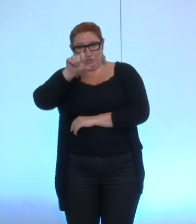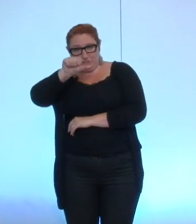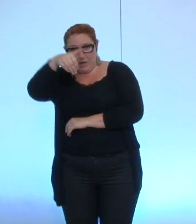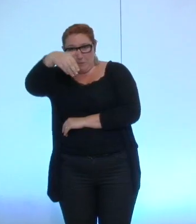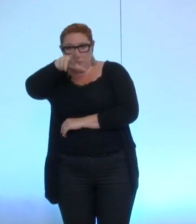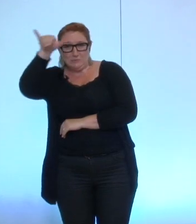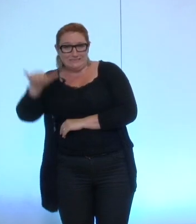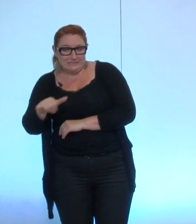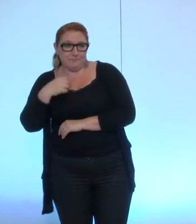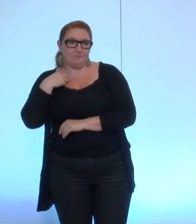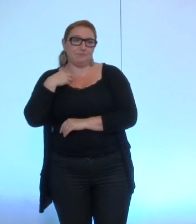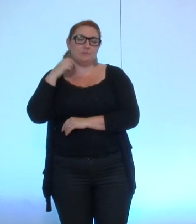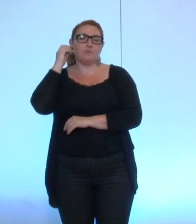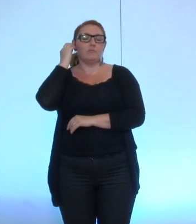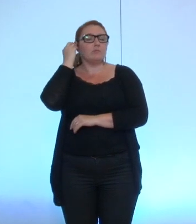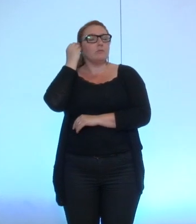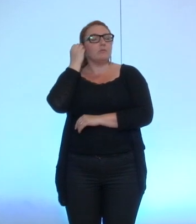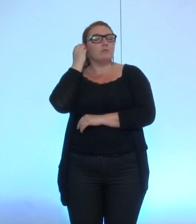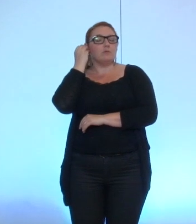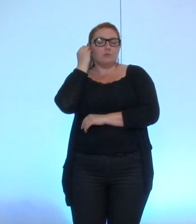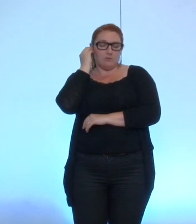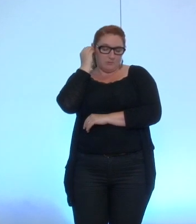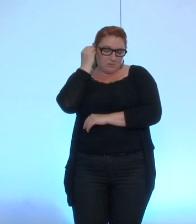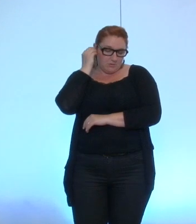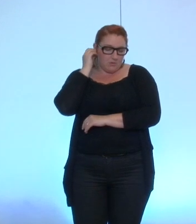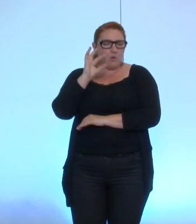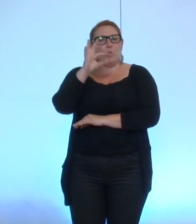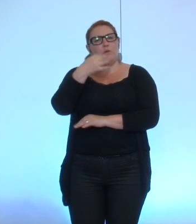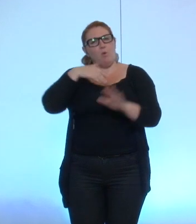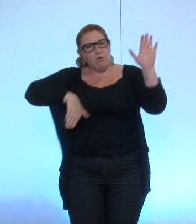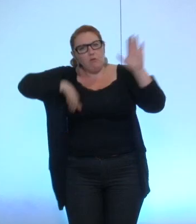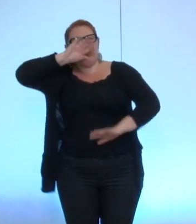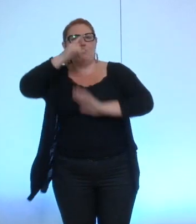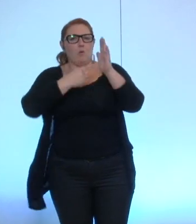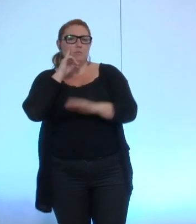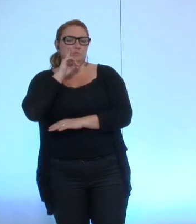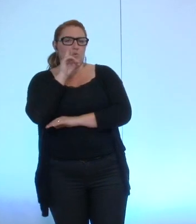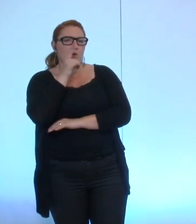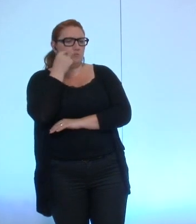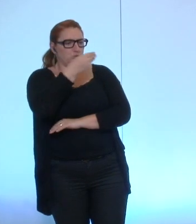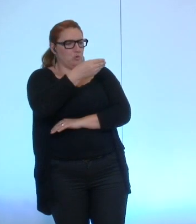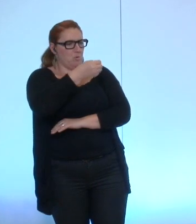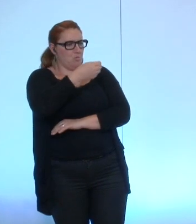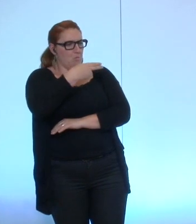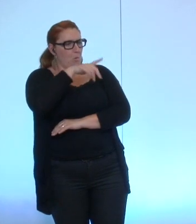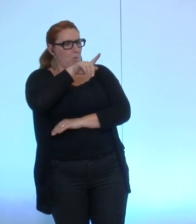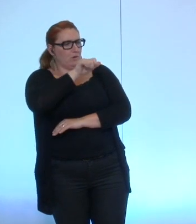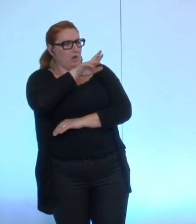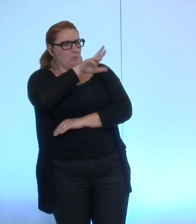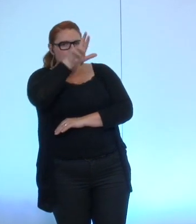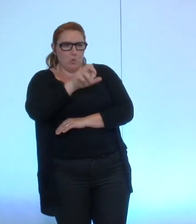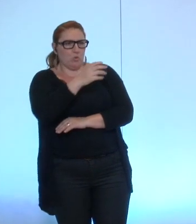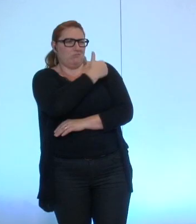reprends la parole uniquement parce que monsieur Mondiaburu m'a interpellé sur plusieurs points je veux donc bien lui confirmer contrairement à ce qu'il indique